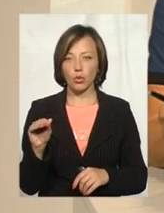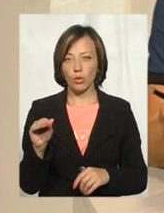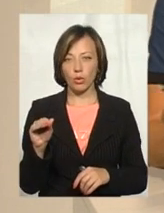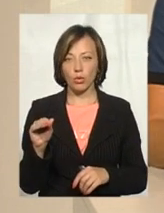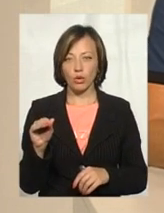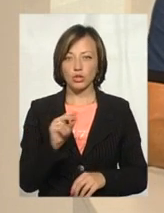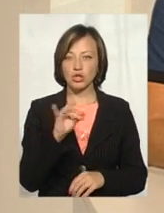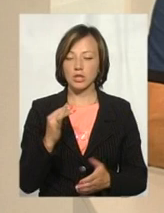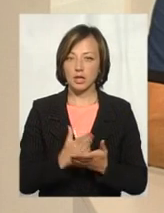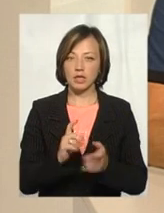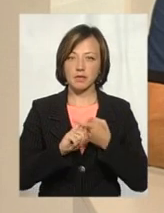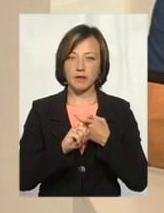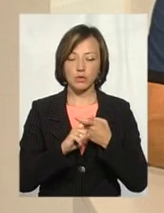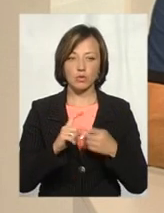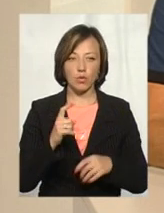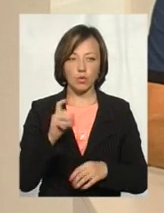Зараз, чи є в нас зв'язок?